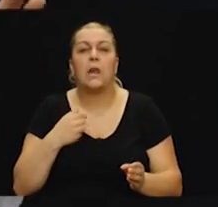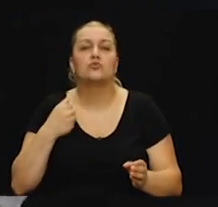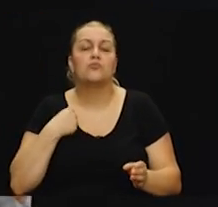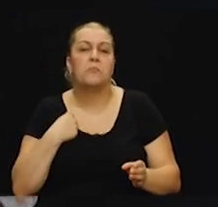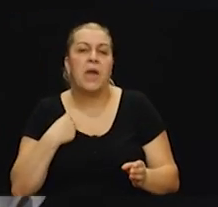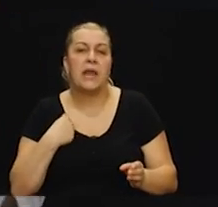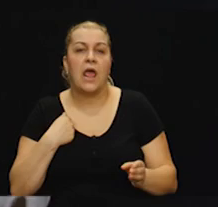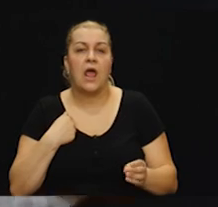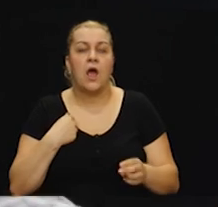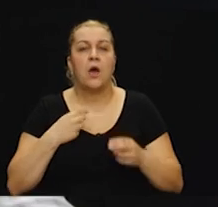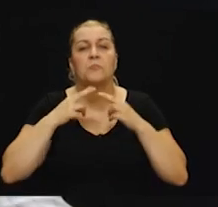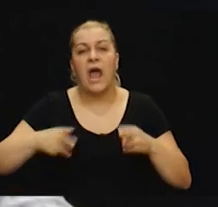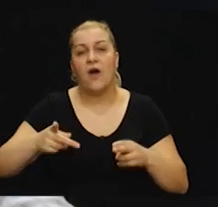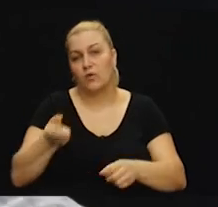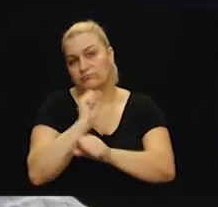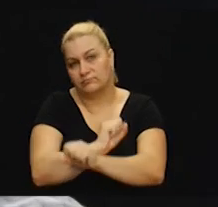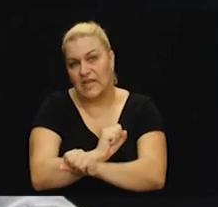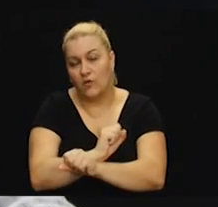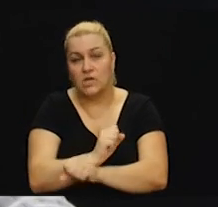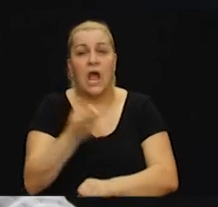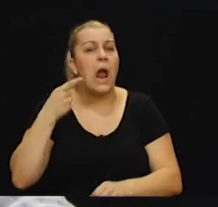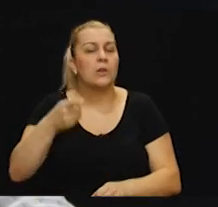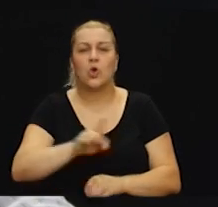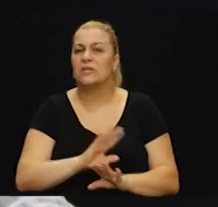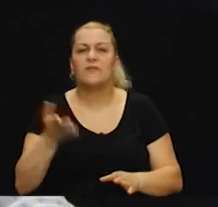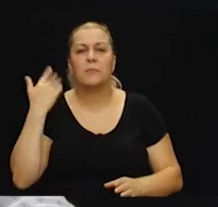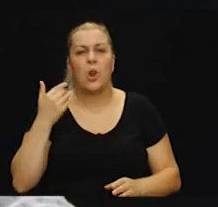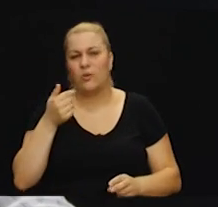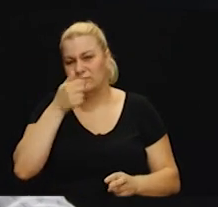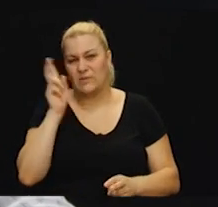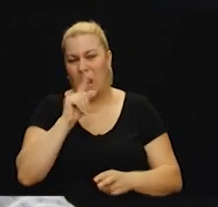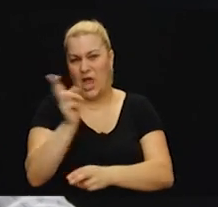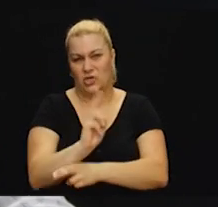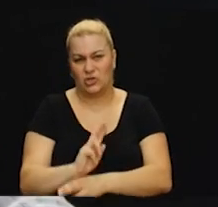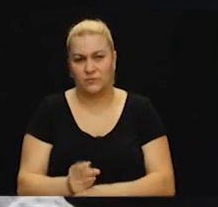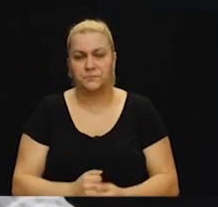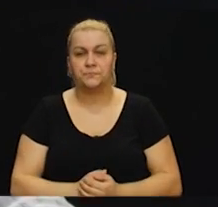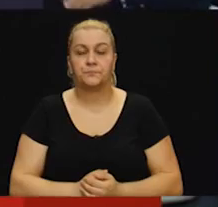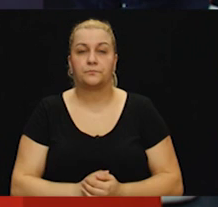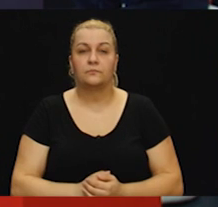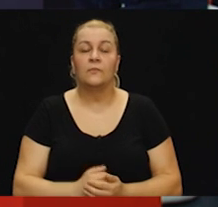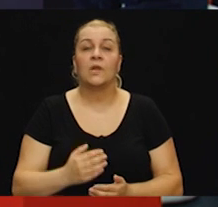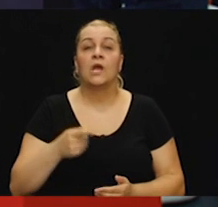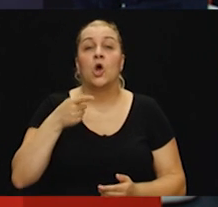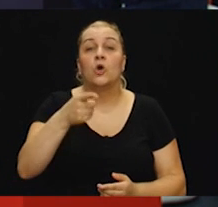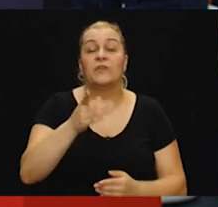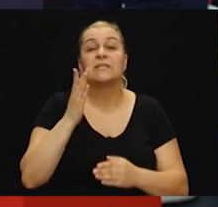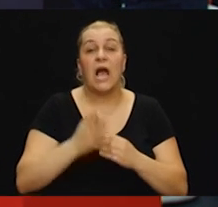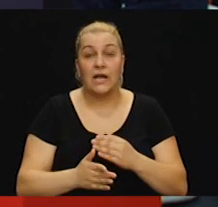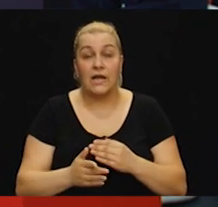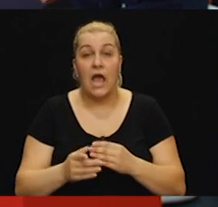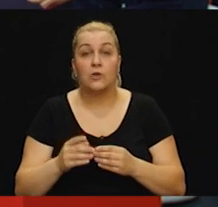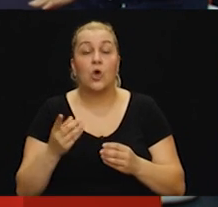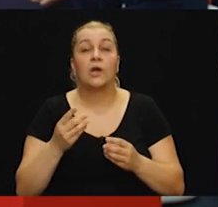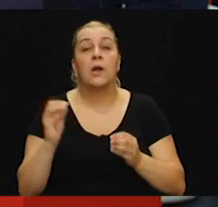procesovirati, ali sve je bilo samo jedna farsa. Madene, dok vi za kraj pripremite